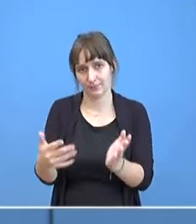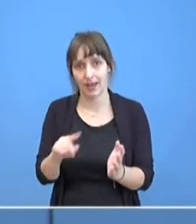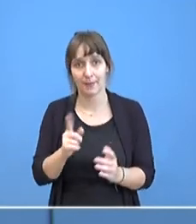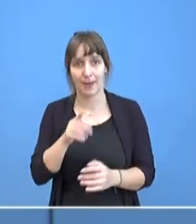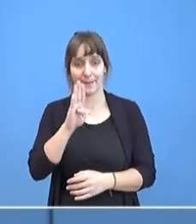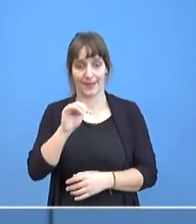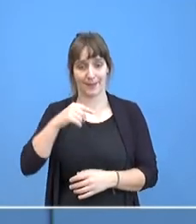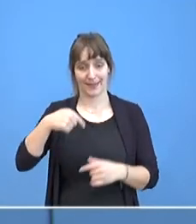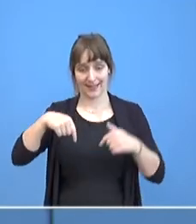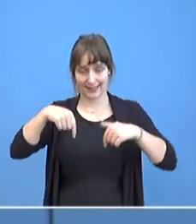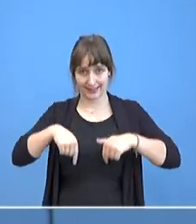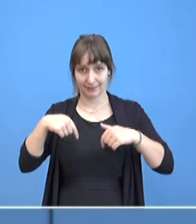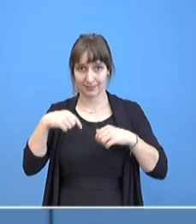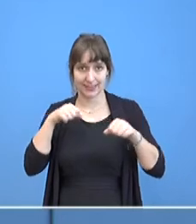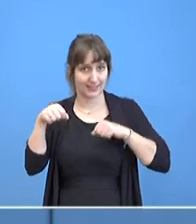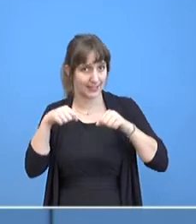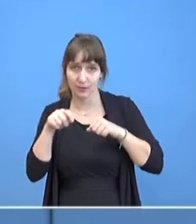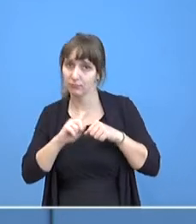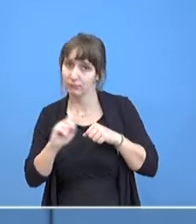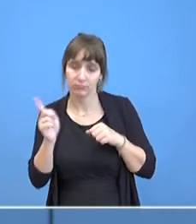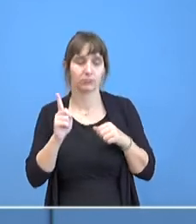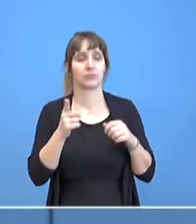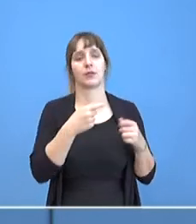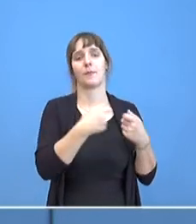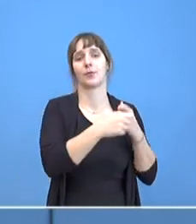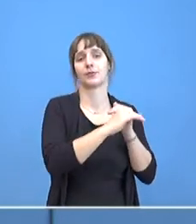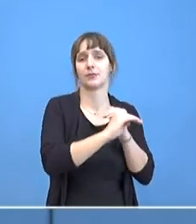BMG, sondern bei den Bundesländern und den Gesundheitsämtern.